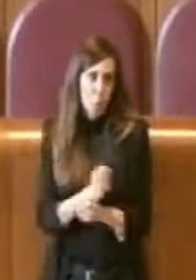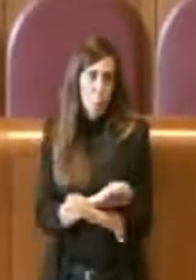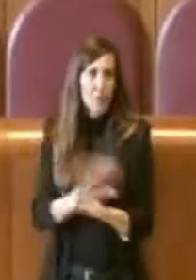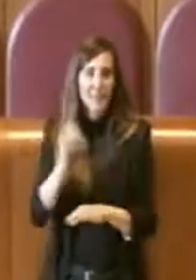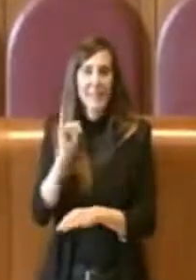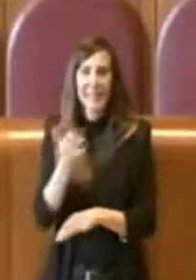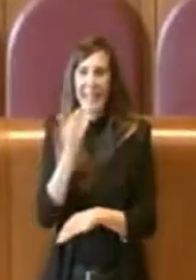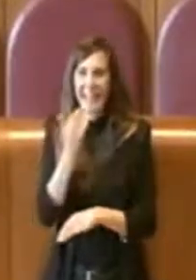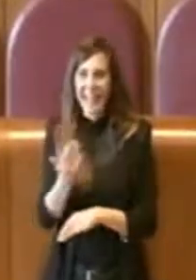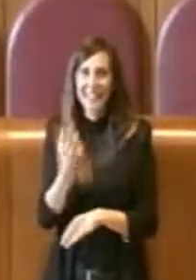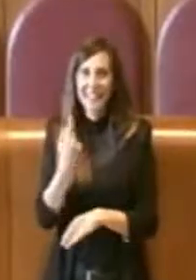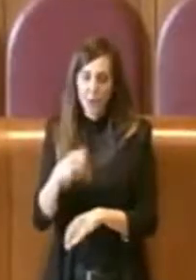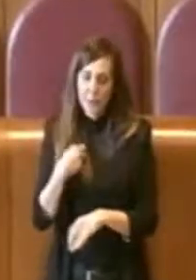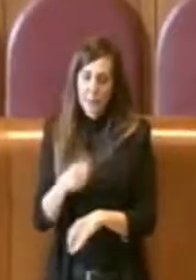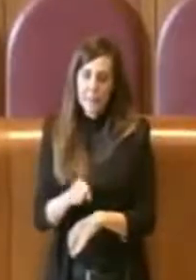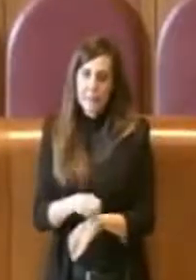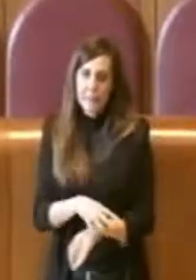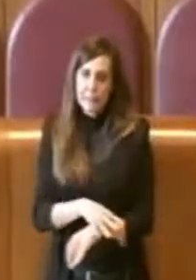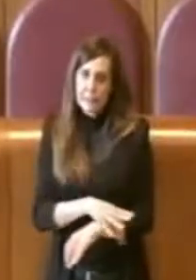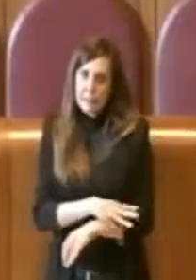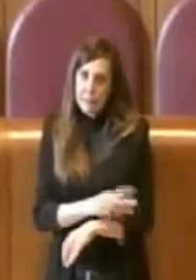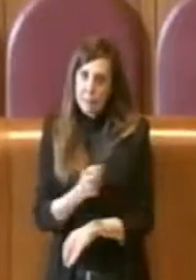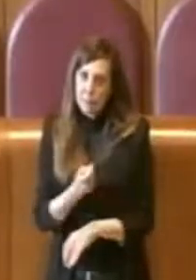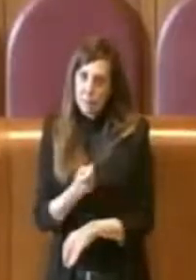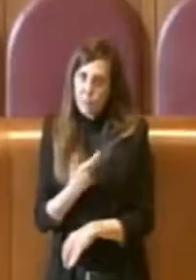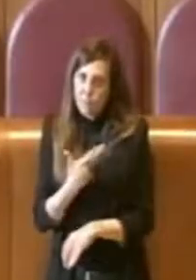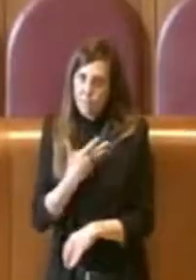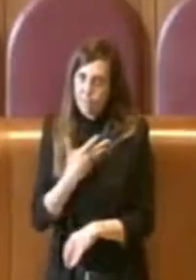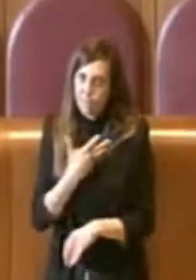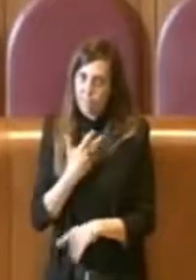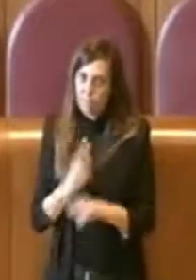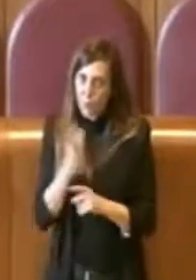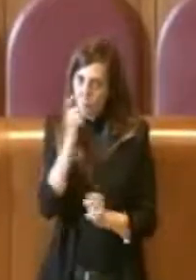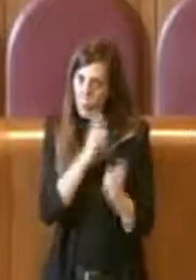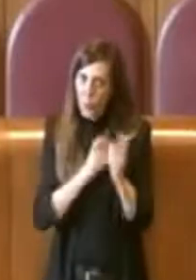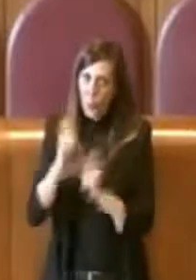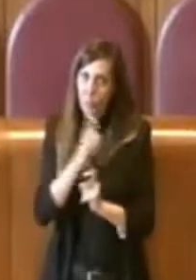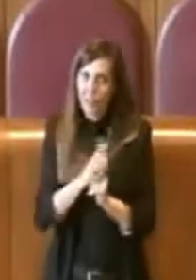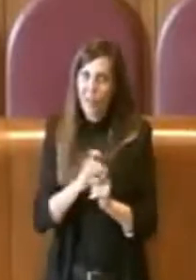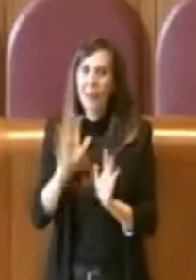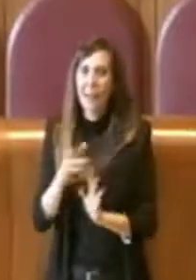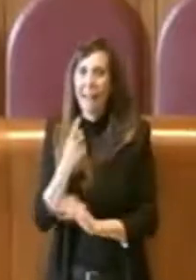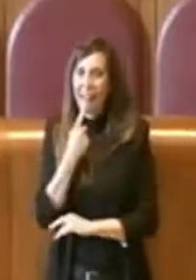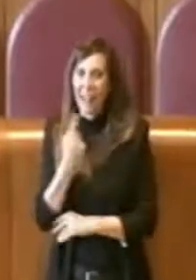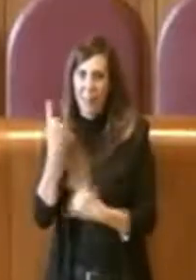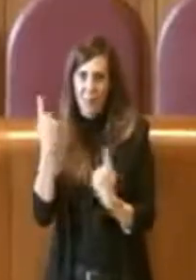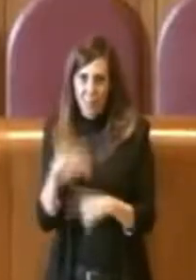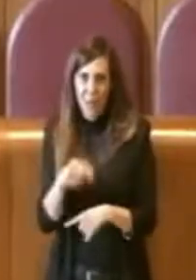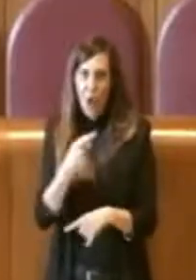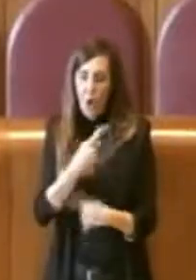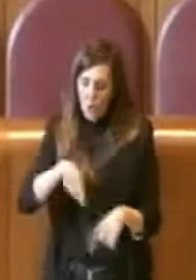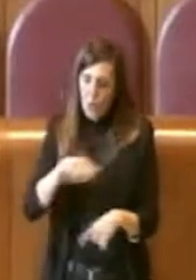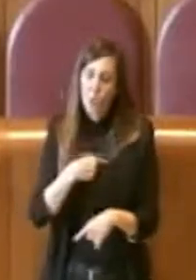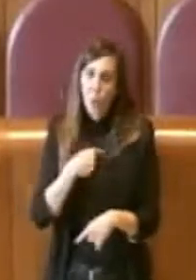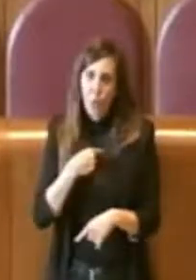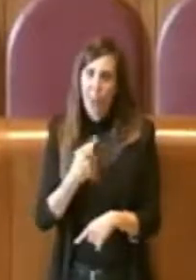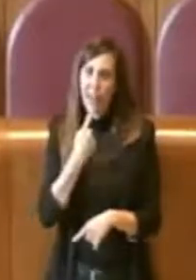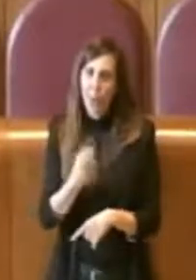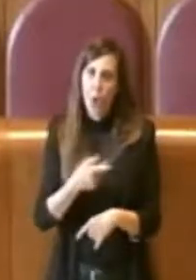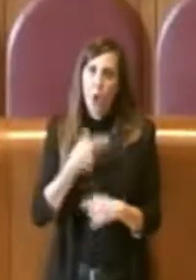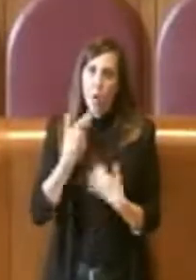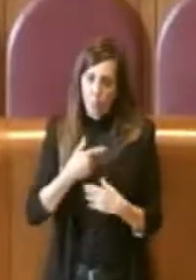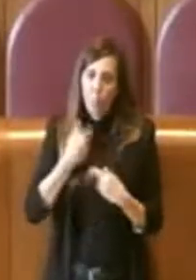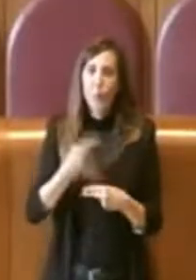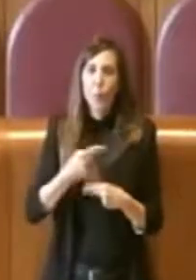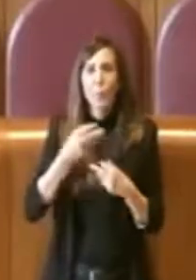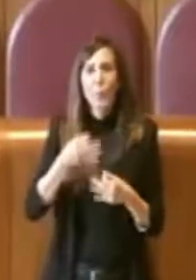Un po' di brivido sulla schiena mi verrebbe, però detto questo noi lo abbiamo detto più volte e non permettiamo a